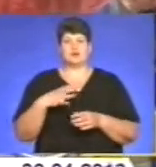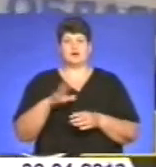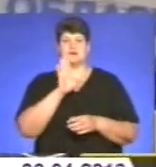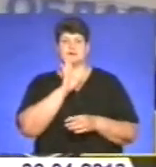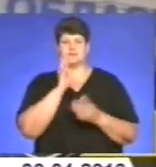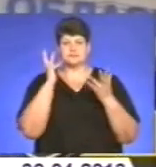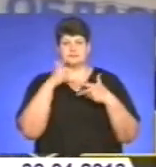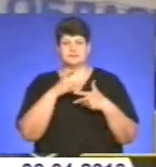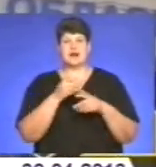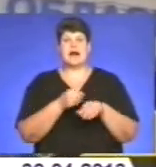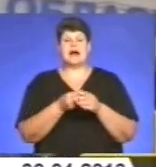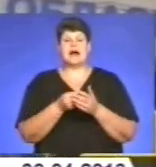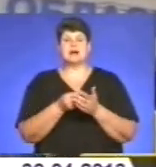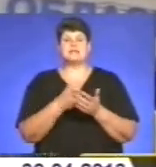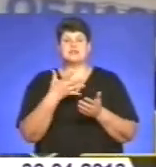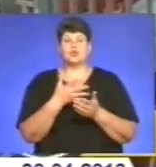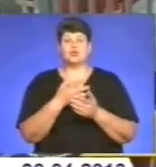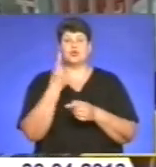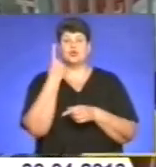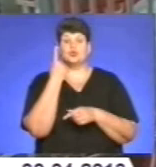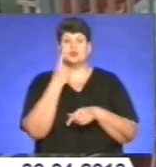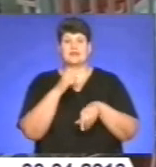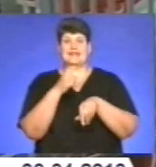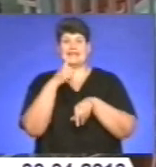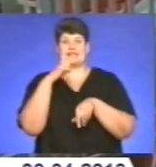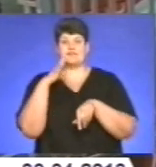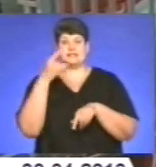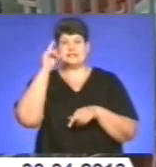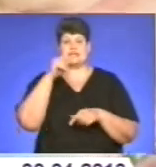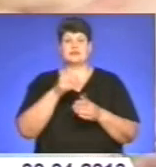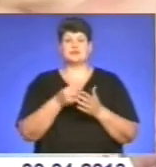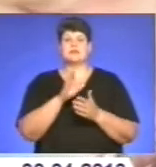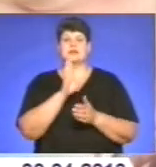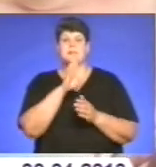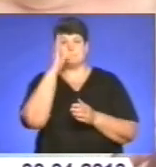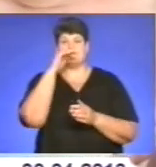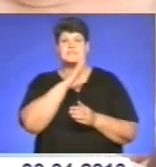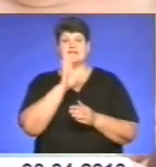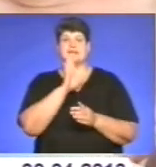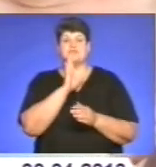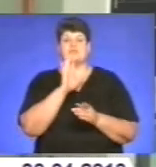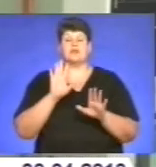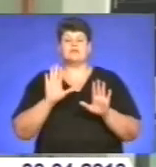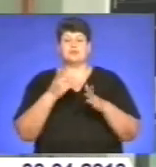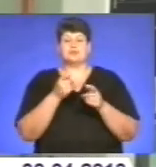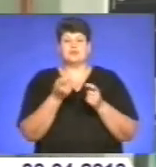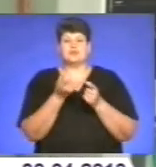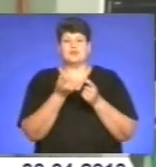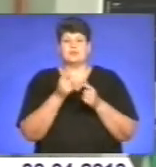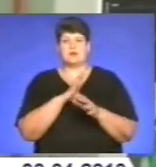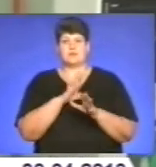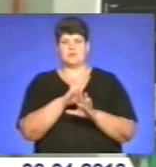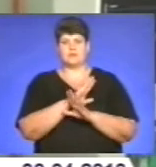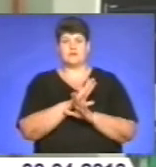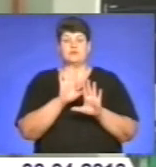хвилини – знають батьки шестимісячної дівчинки із села Лучки Тернопільського району, життя якої ледь не обірвалося. Коли в дитини